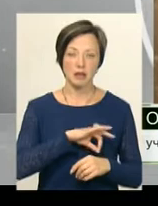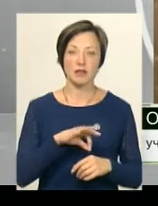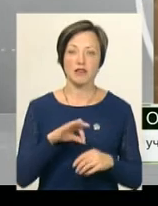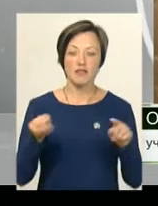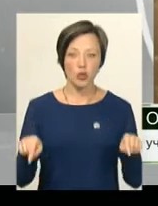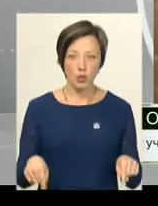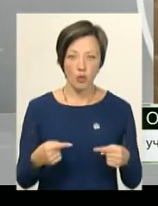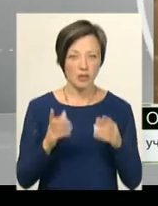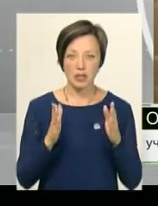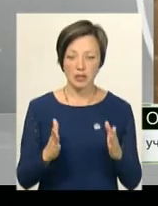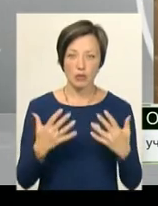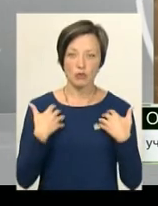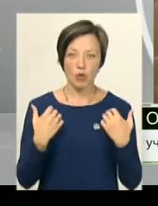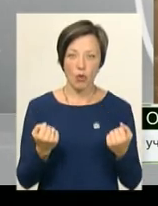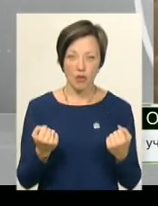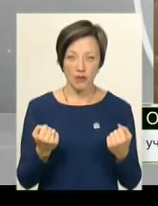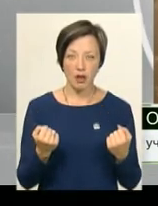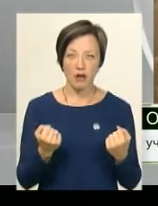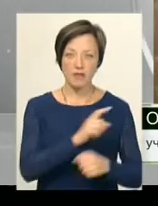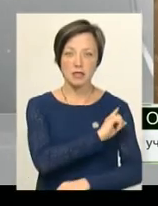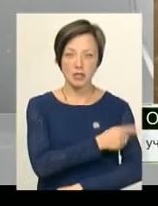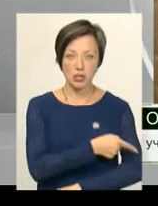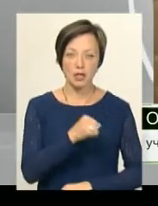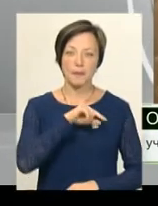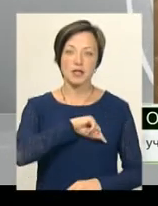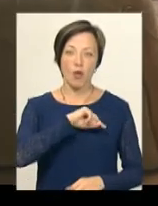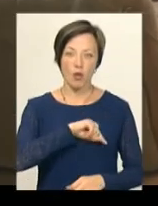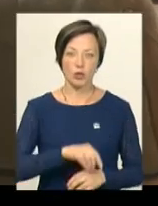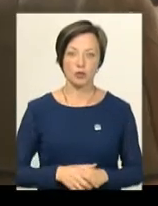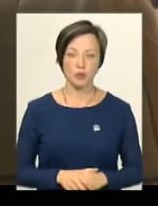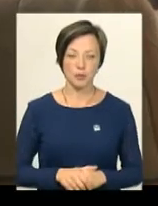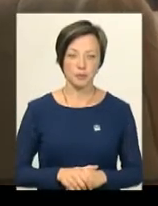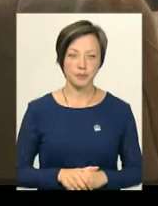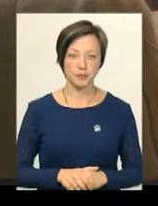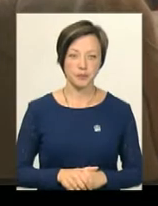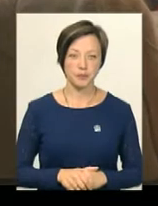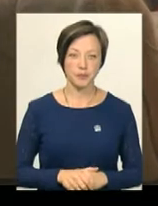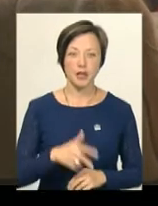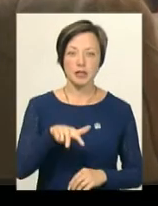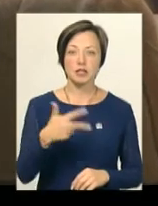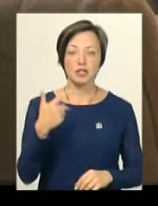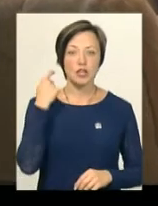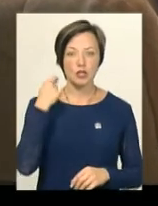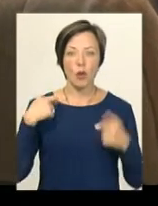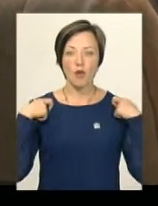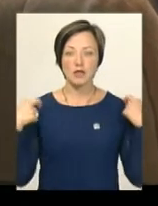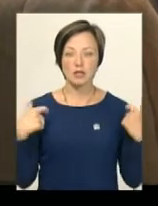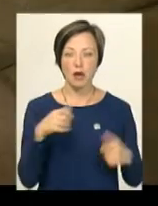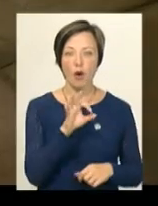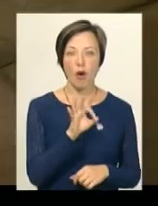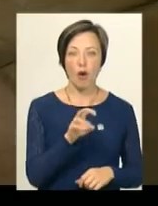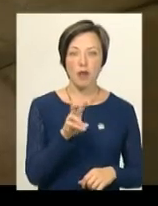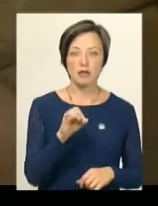відновлені не тільки здоров'я фізичного, а й психологічного. 33-річний офіцер Олександр